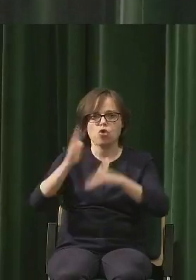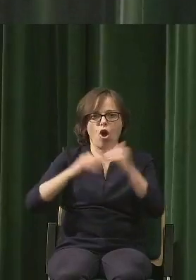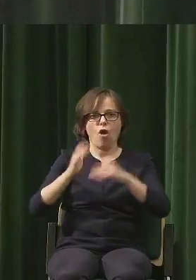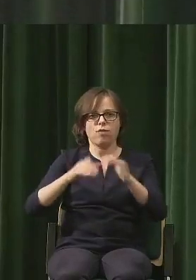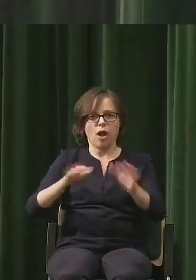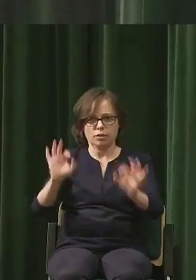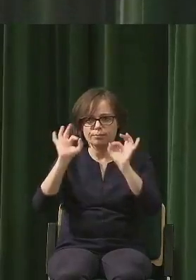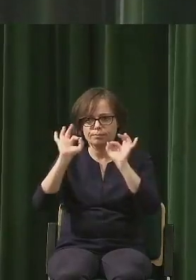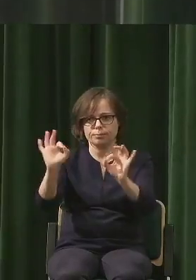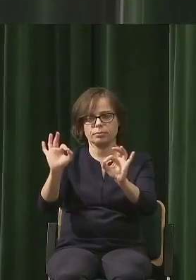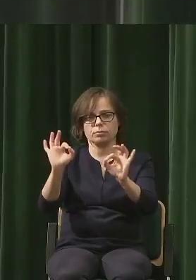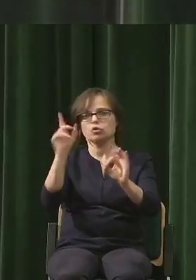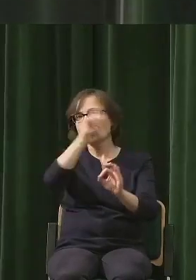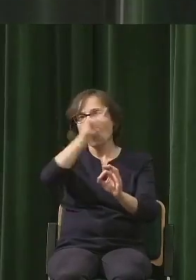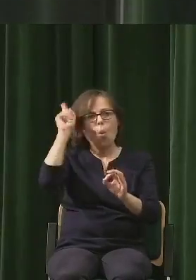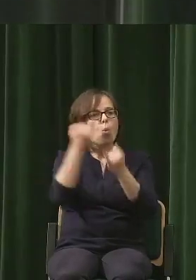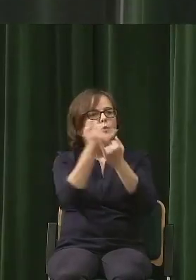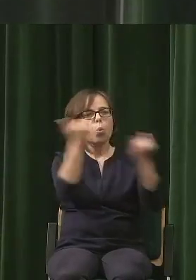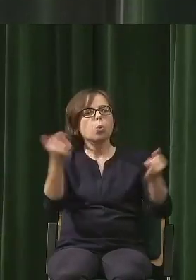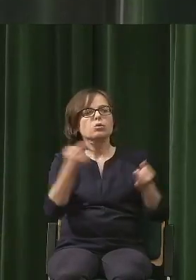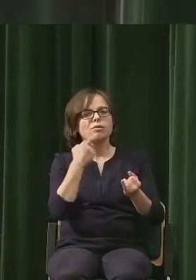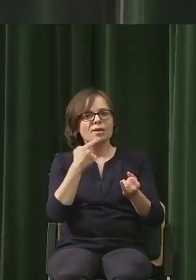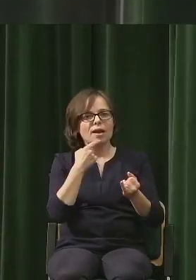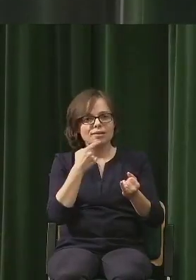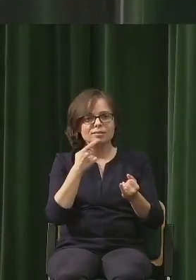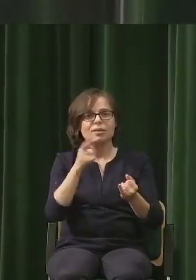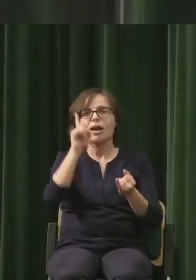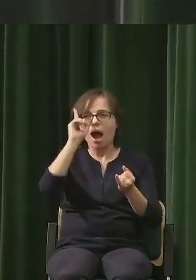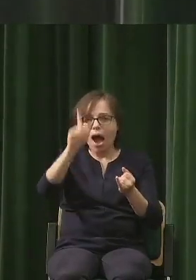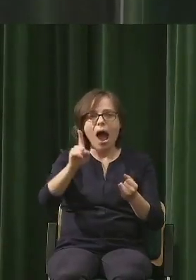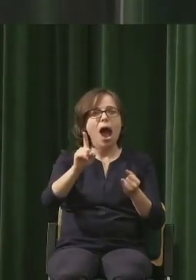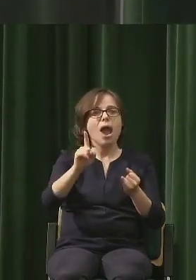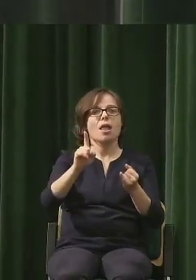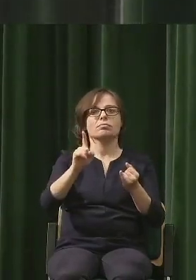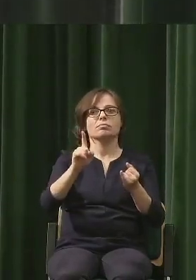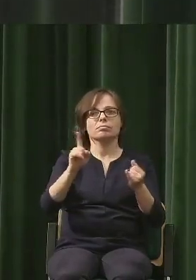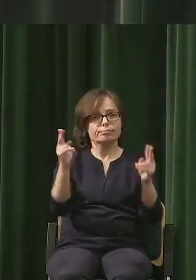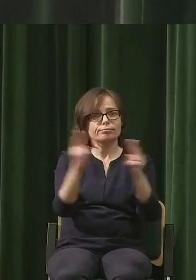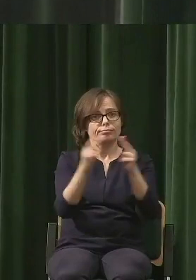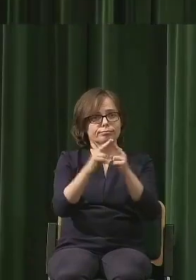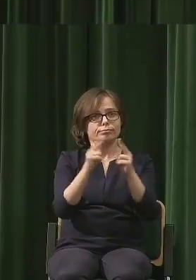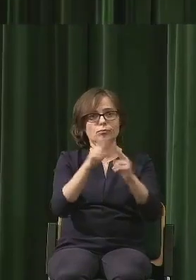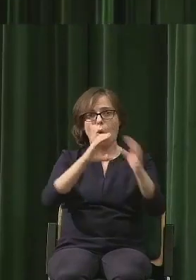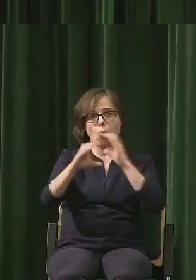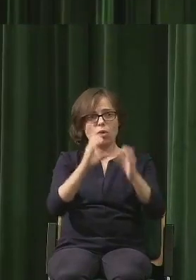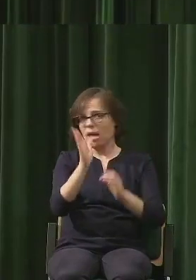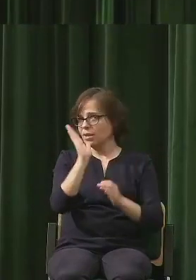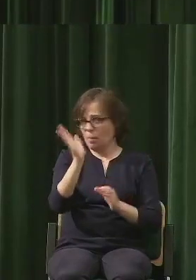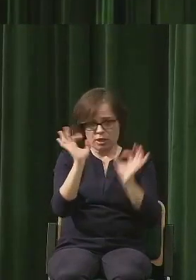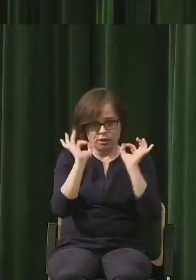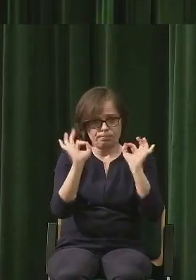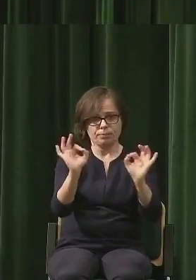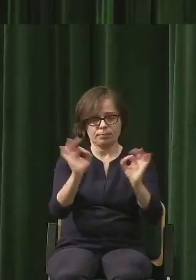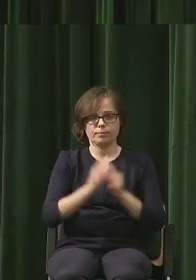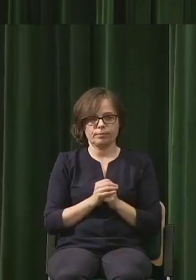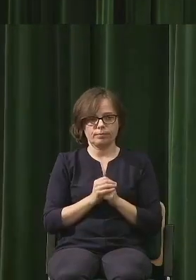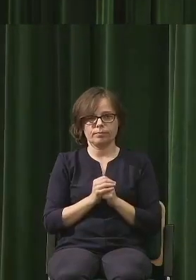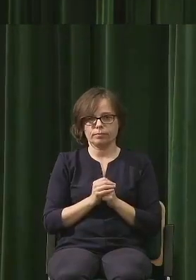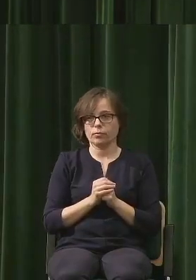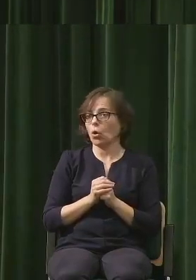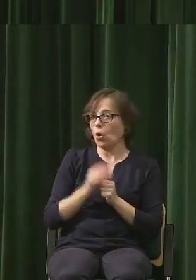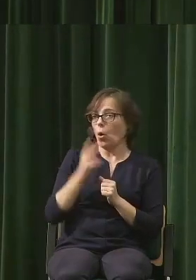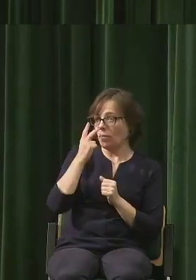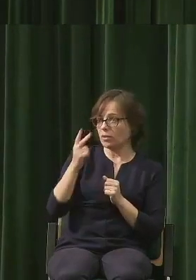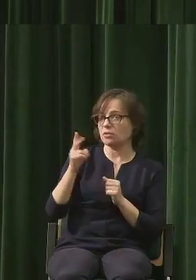porozumiewali różnymi językami. Nie rozpadną się. Naprawdę. No to myślę, że to nawet z ekonomistą by pan znalazł